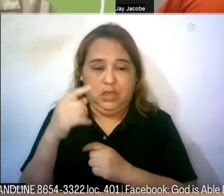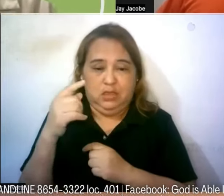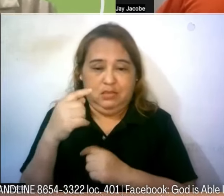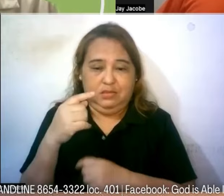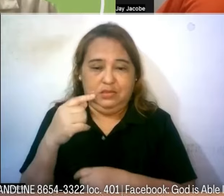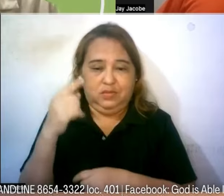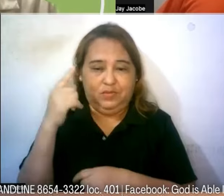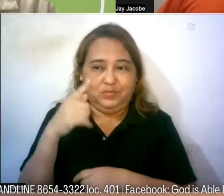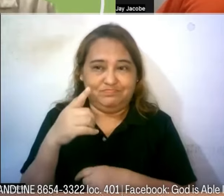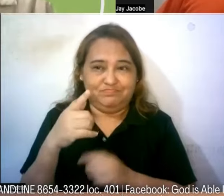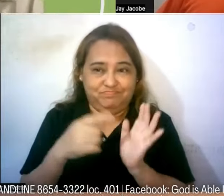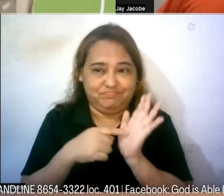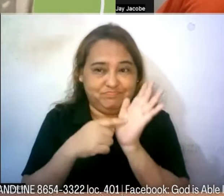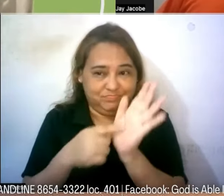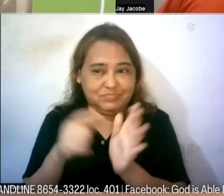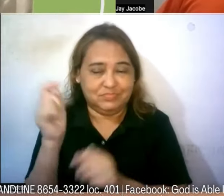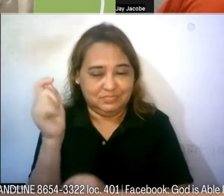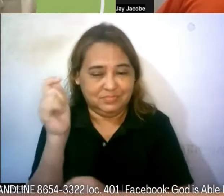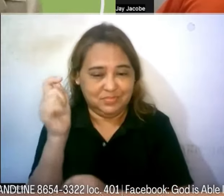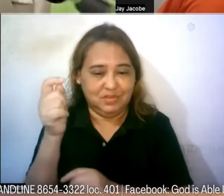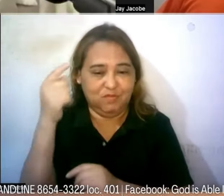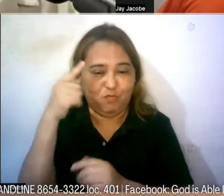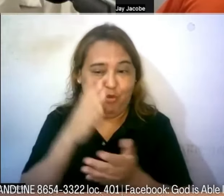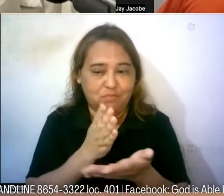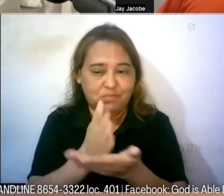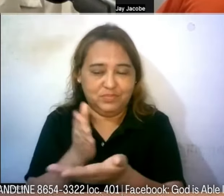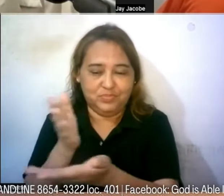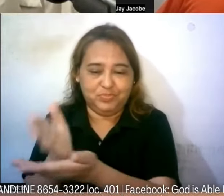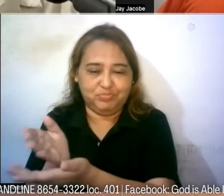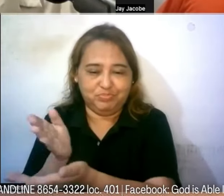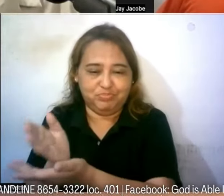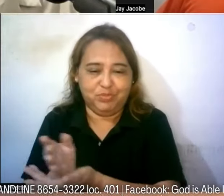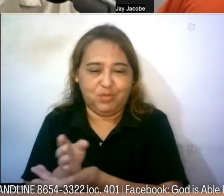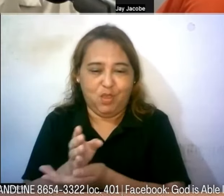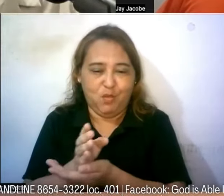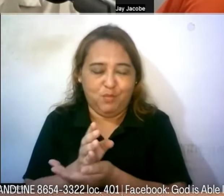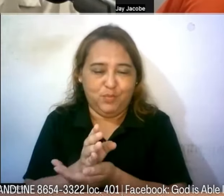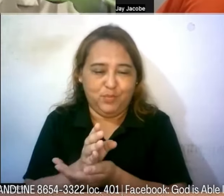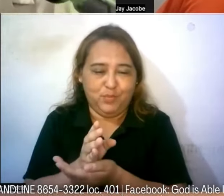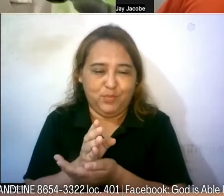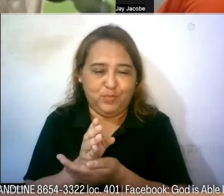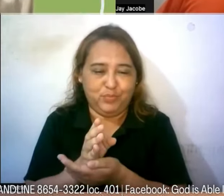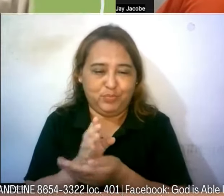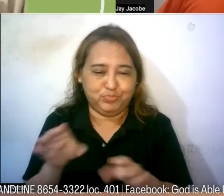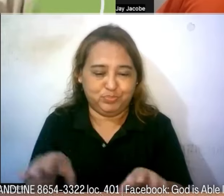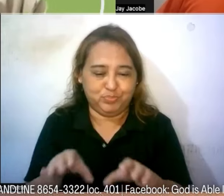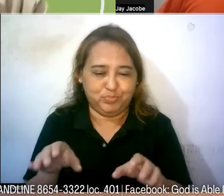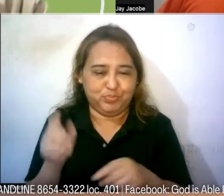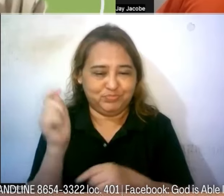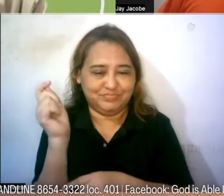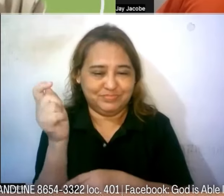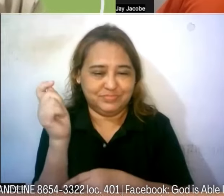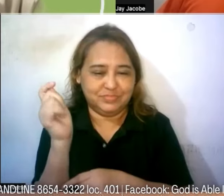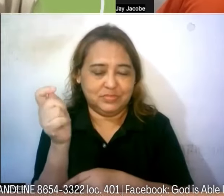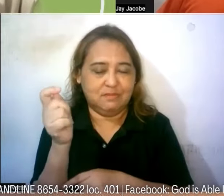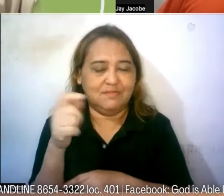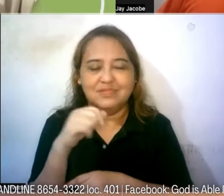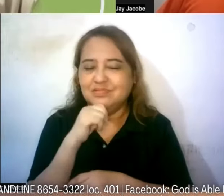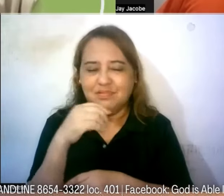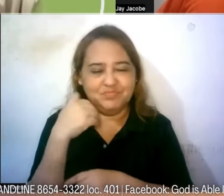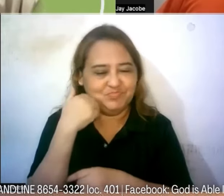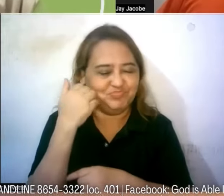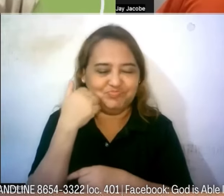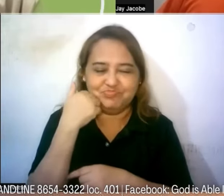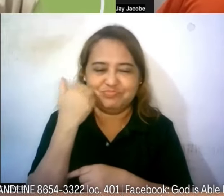mga outreaches na talagang hindi po ako nahihiyang sabihin nito at ito po ang ginawa sa akin